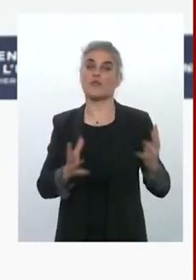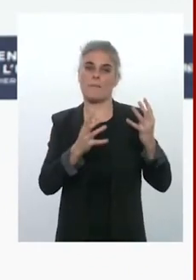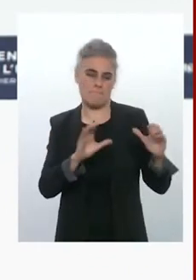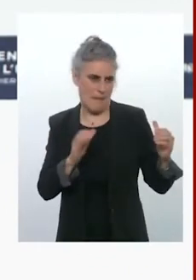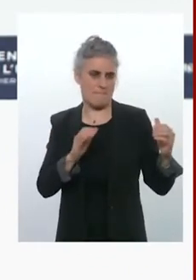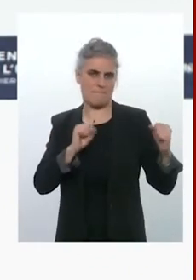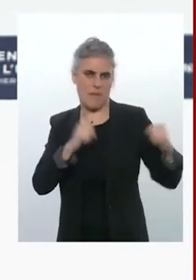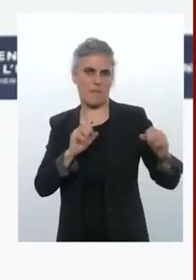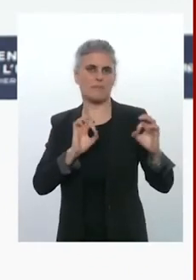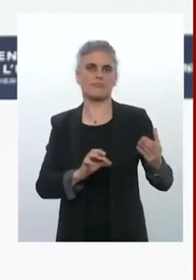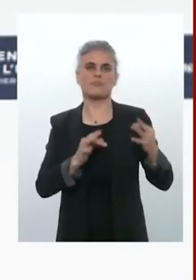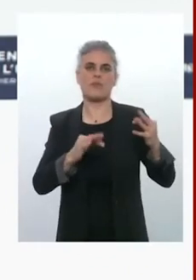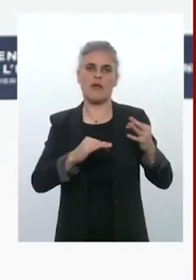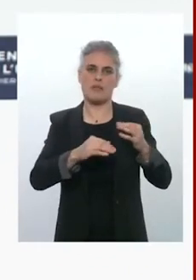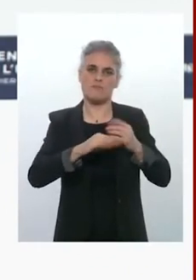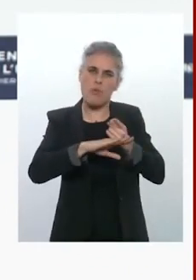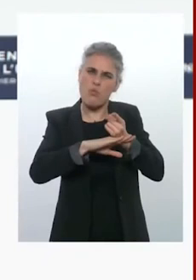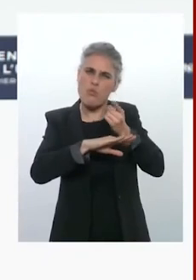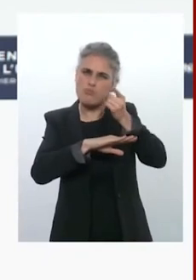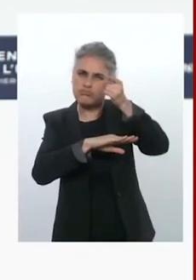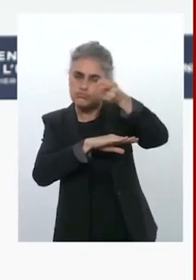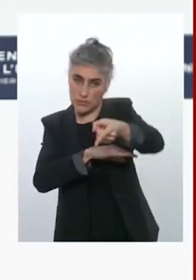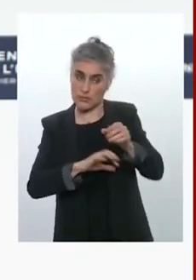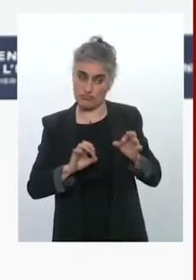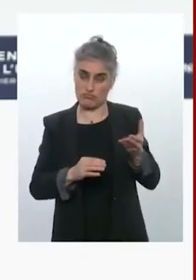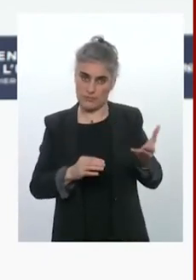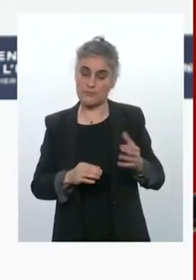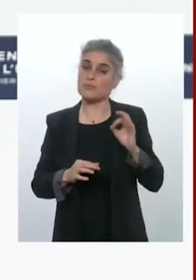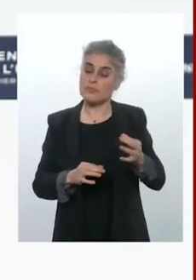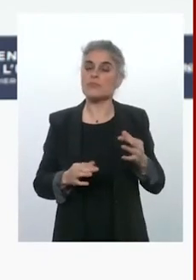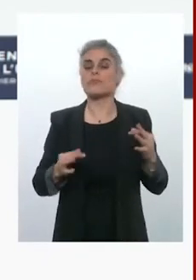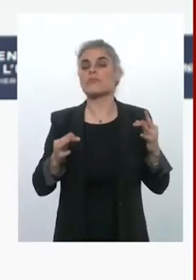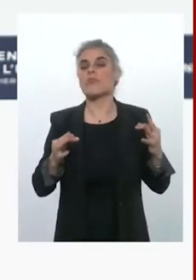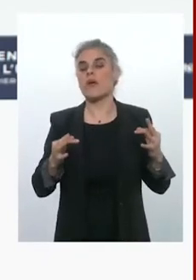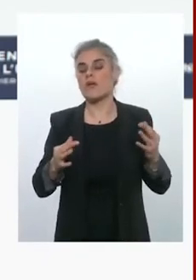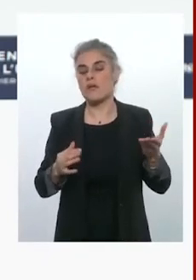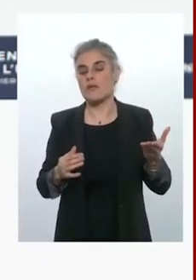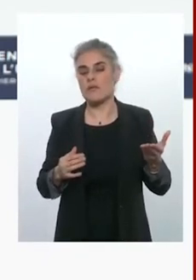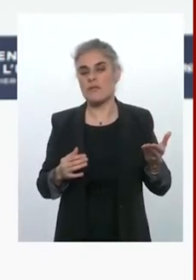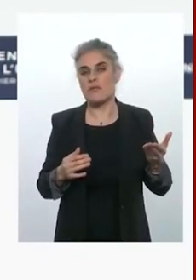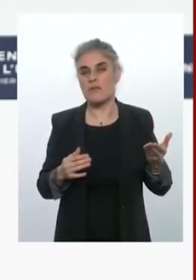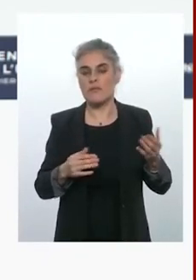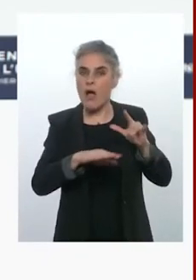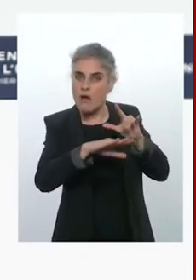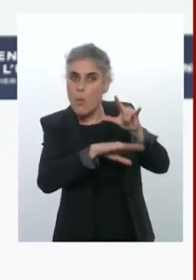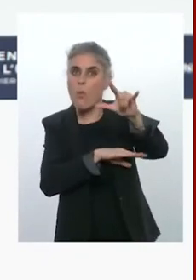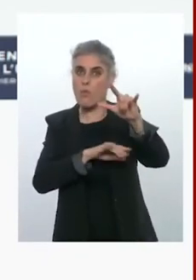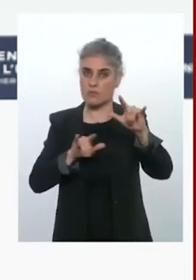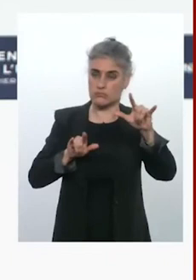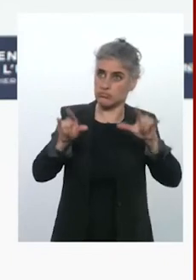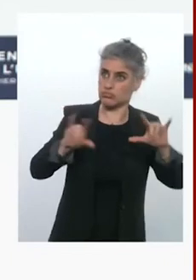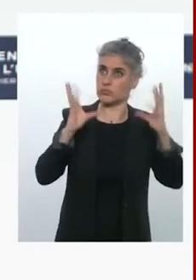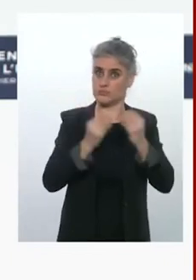longue portée, une coalition qui existe en matière justement d'aviation et qui est une coalition dite F-16. Elle